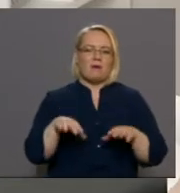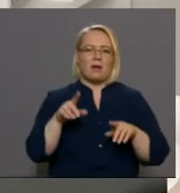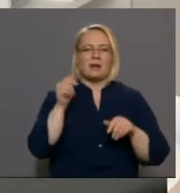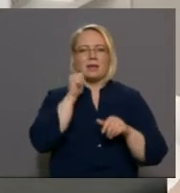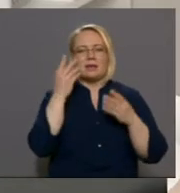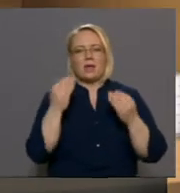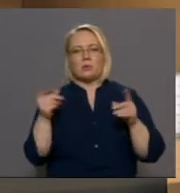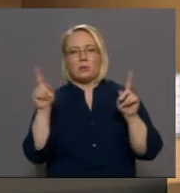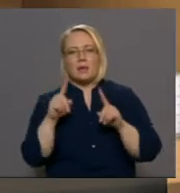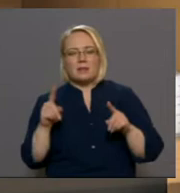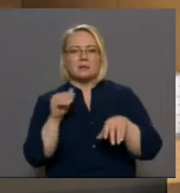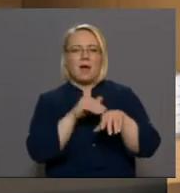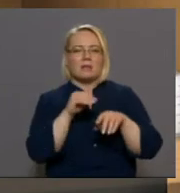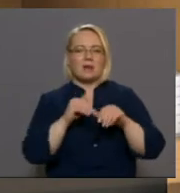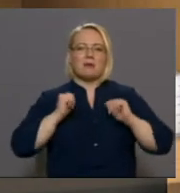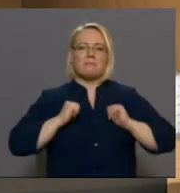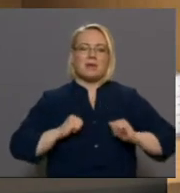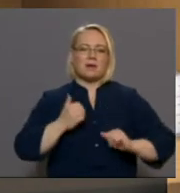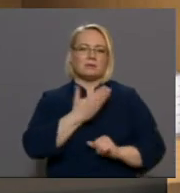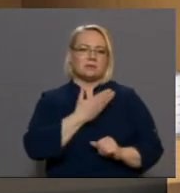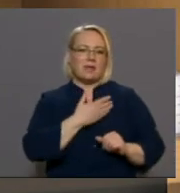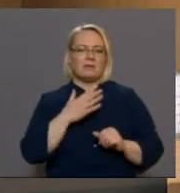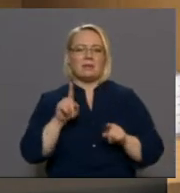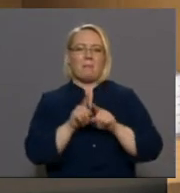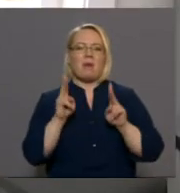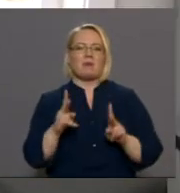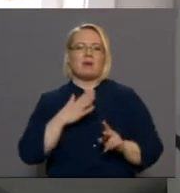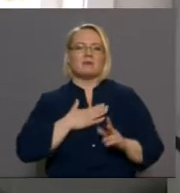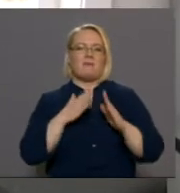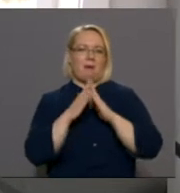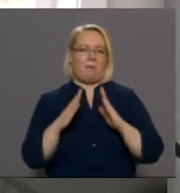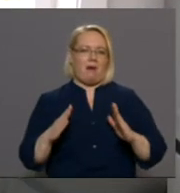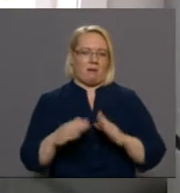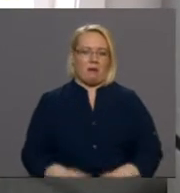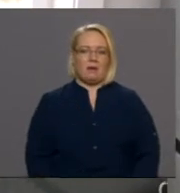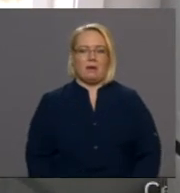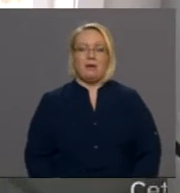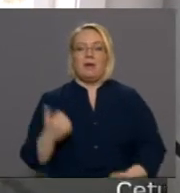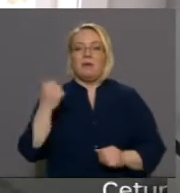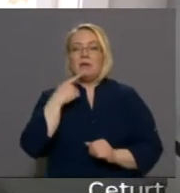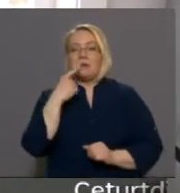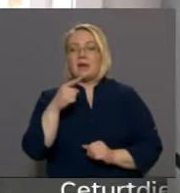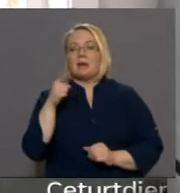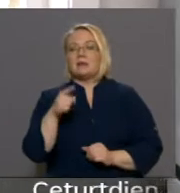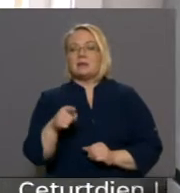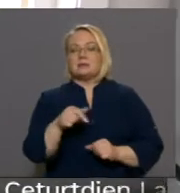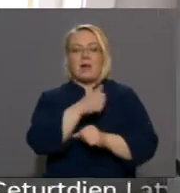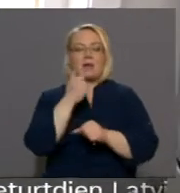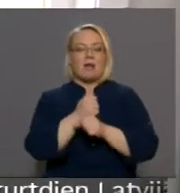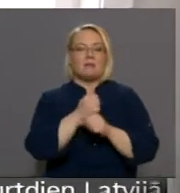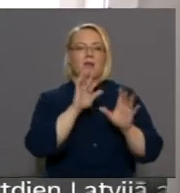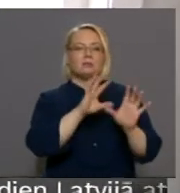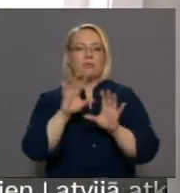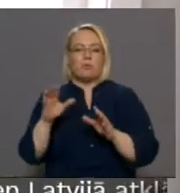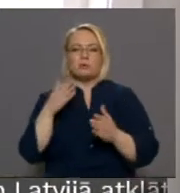kas atgādina mierpilnot dzīvi savās mājās. Ir brīži, kad tās galvenās rūpas, ko mēs par cilvēkiem varam